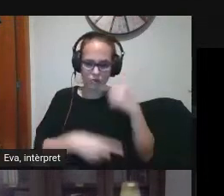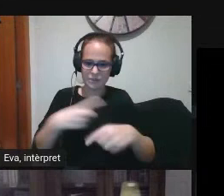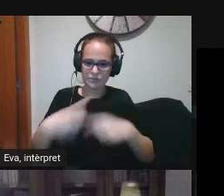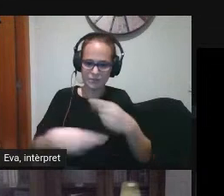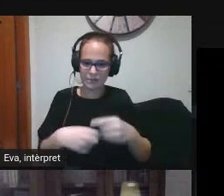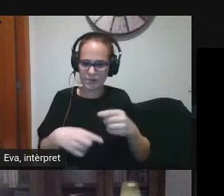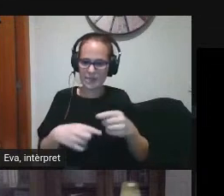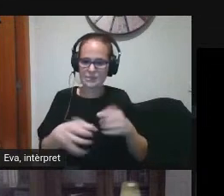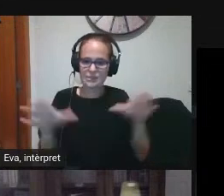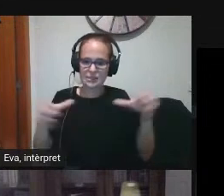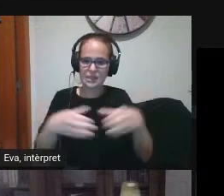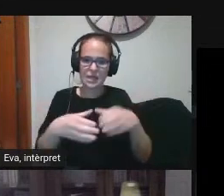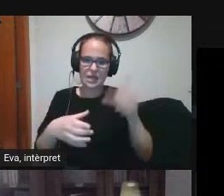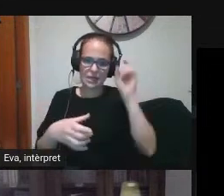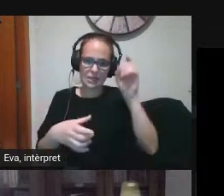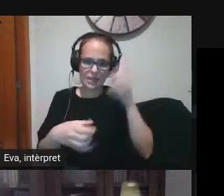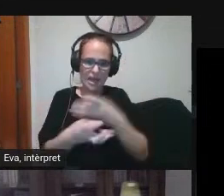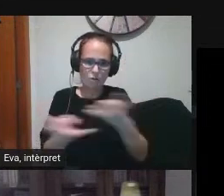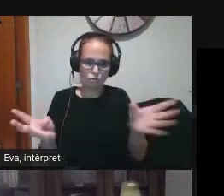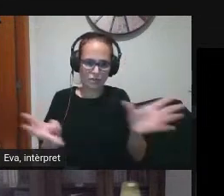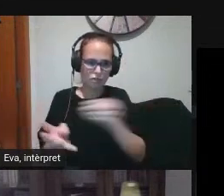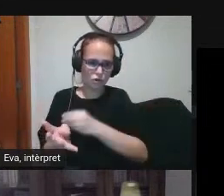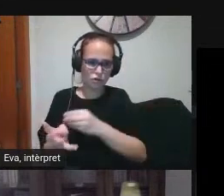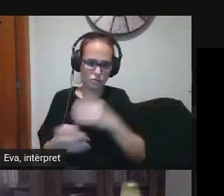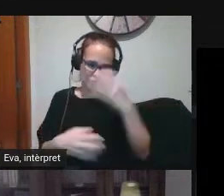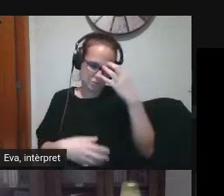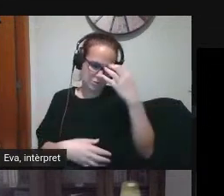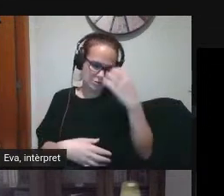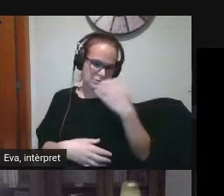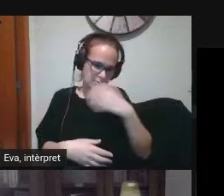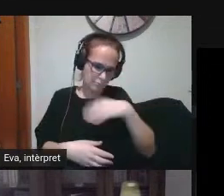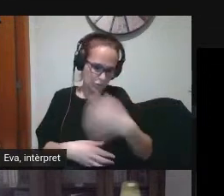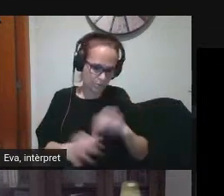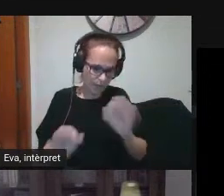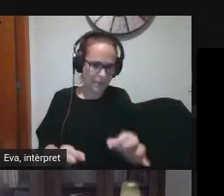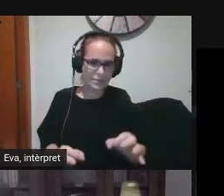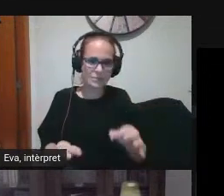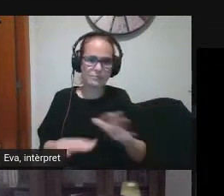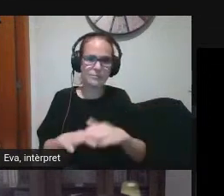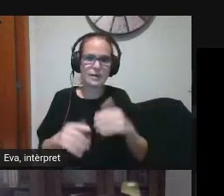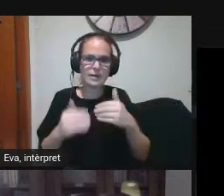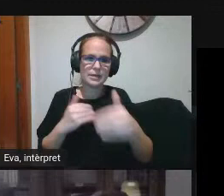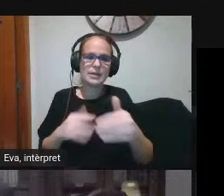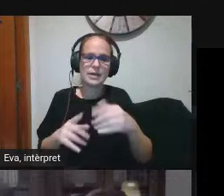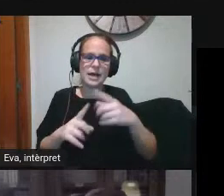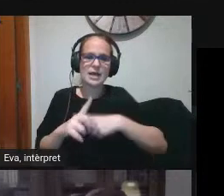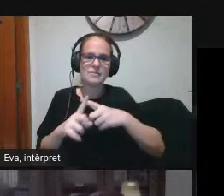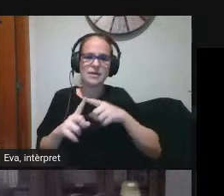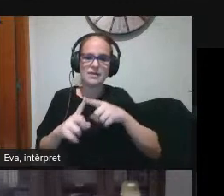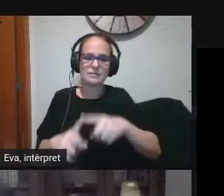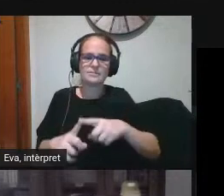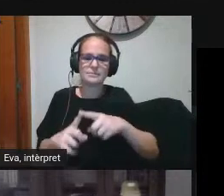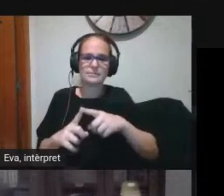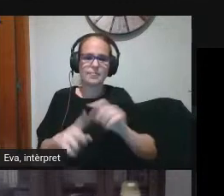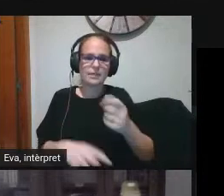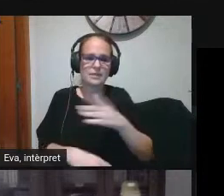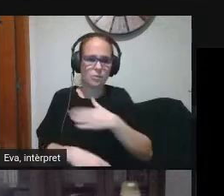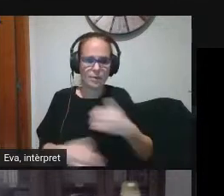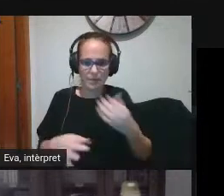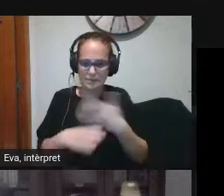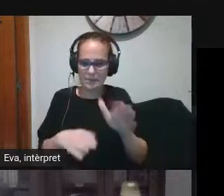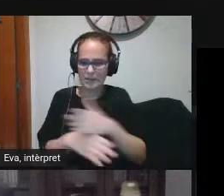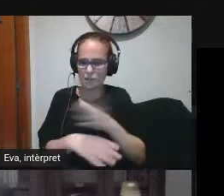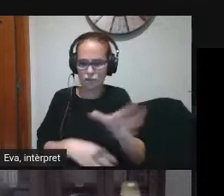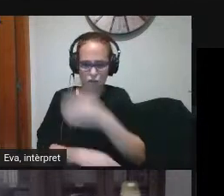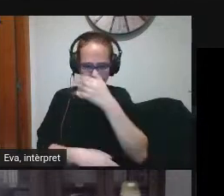el claustre si és possible i acabem definint allò que volem ser quin centre volem ser a nivell digital que avui en dia digitalment evidentment no pot separar tot